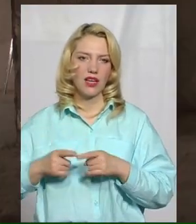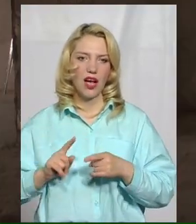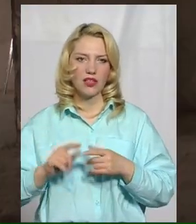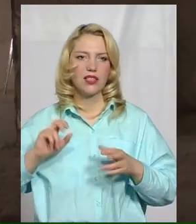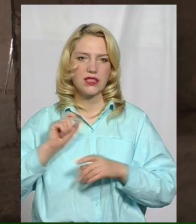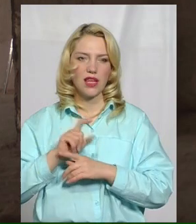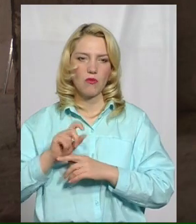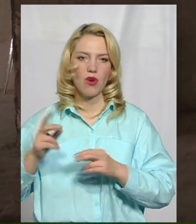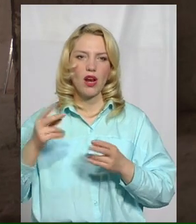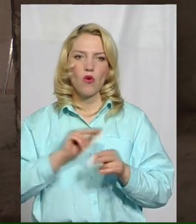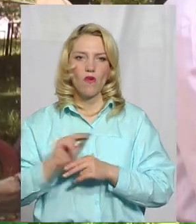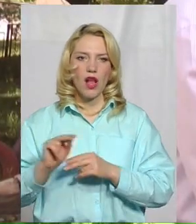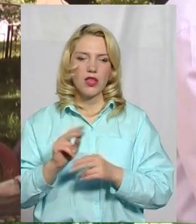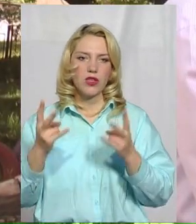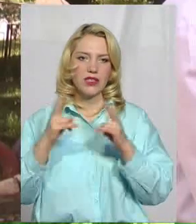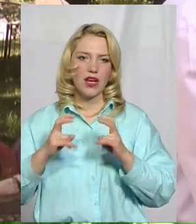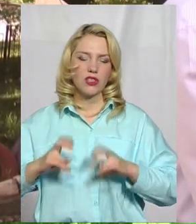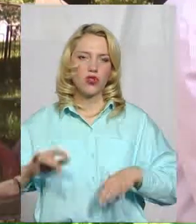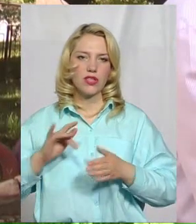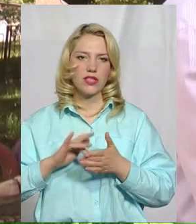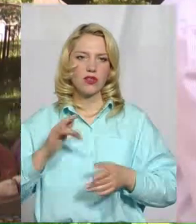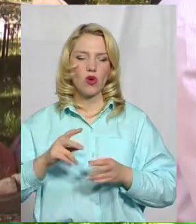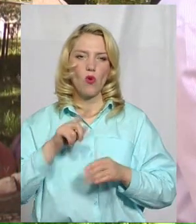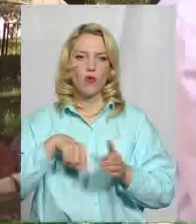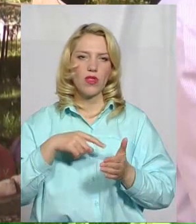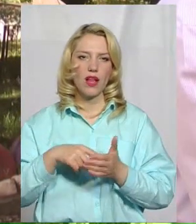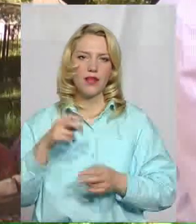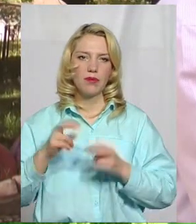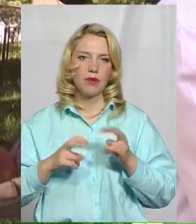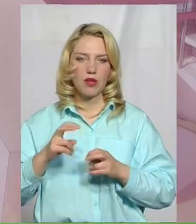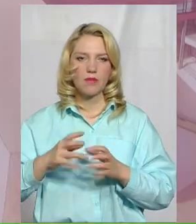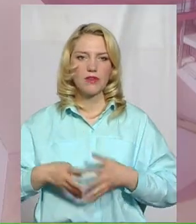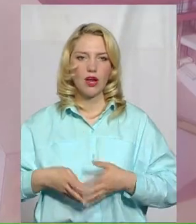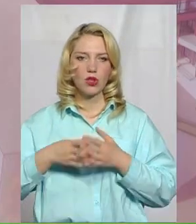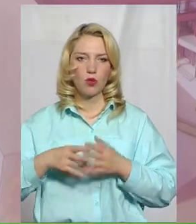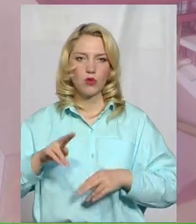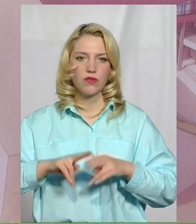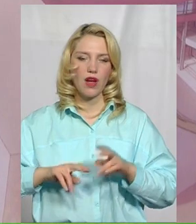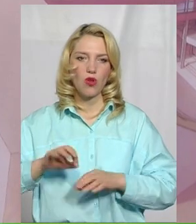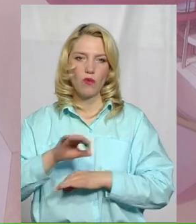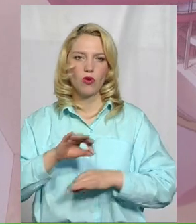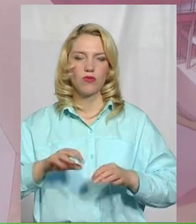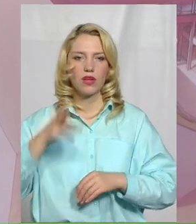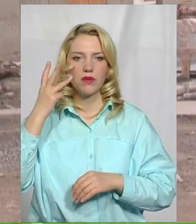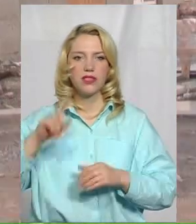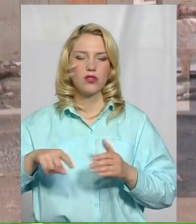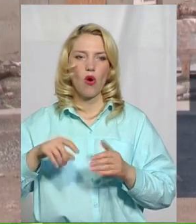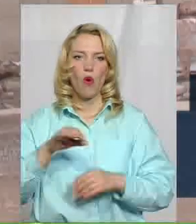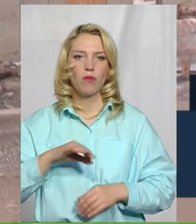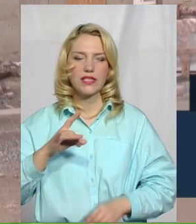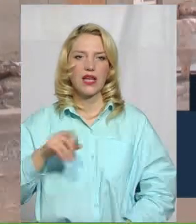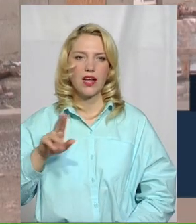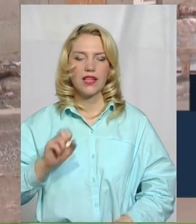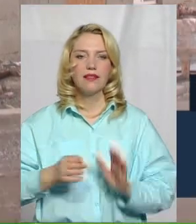-діагностичного корпусу Хмельницької обласної дитячої лікарні, комунальне підприємство архітектурно-будівельного проєктування Хмельницької обласної ради. 19